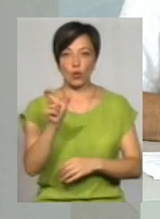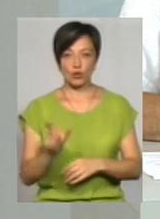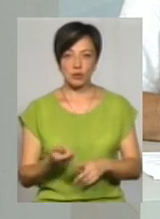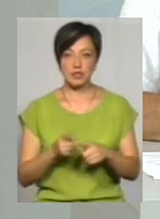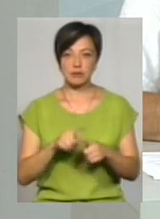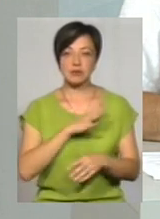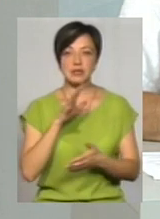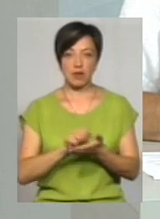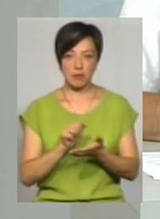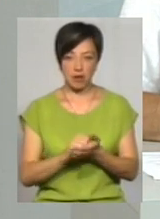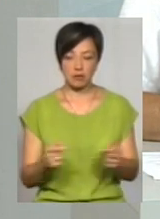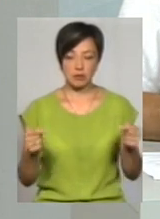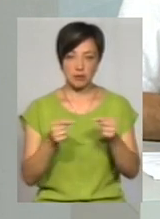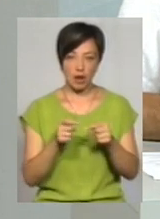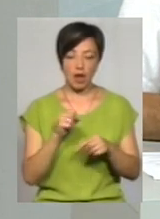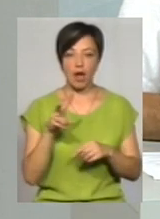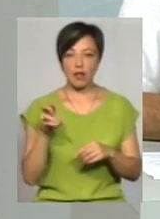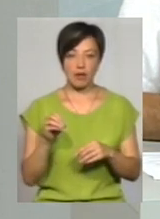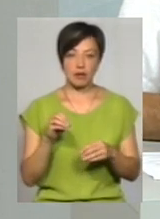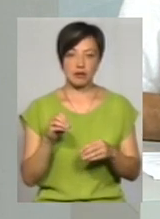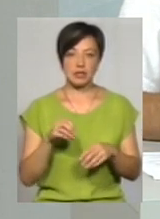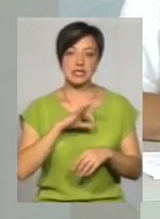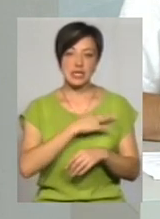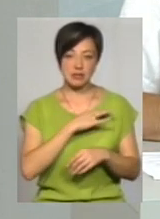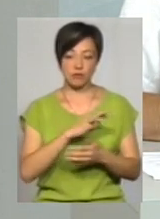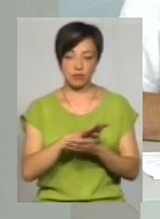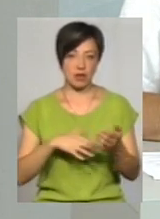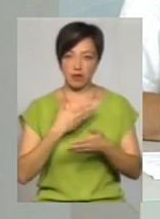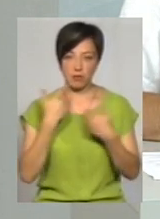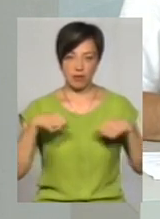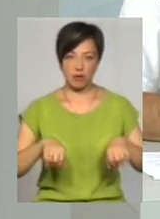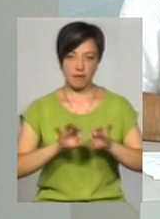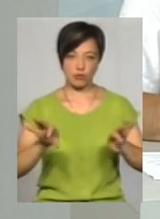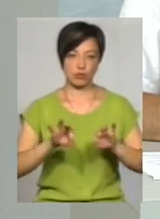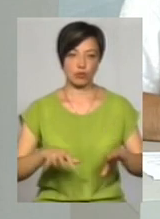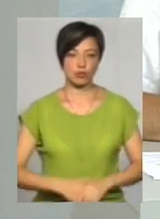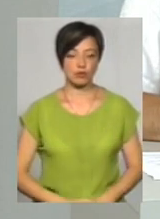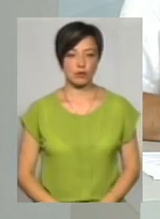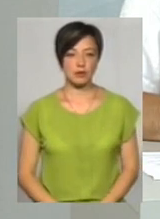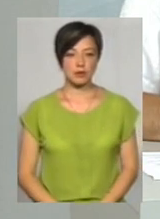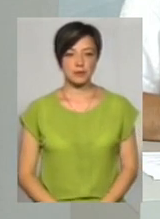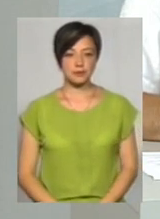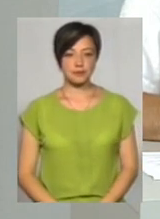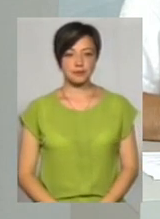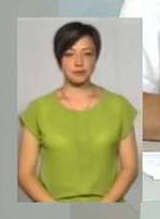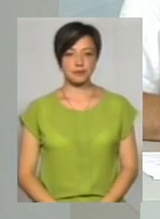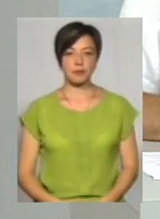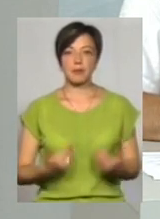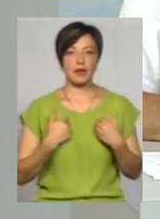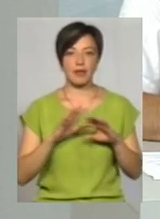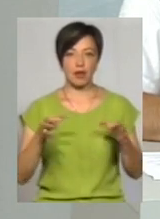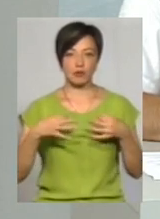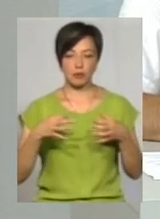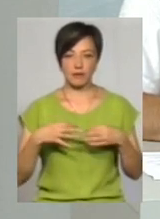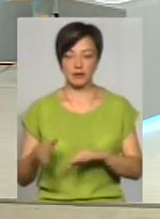яка цим займалась безпосередньо, але слідство є слідство. Я не маю права розповідати те, що мені навіть не розповідають.